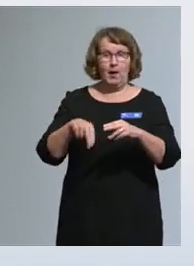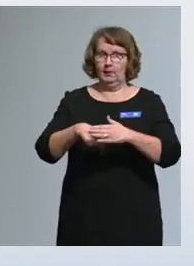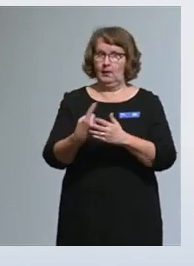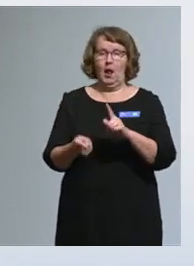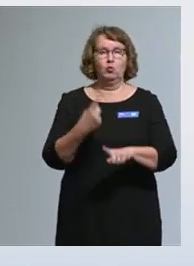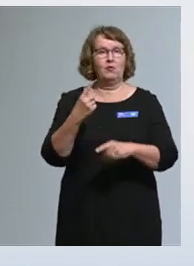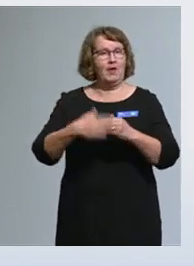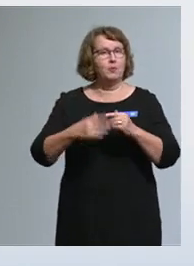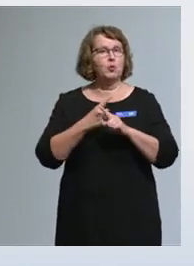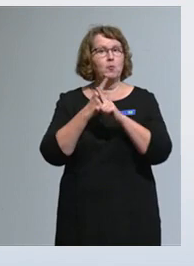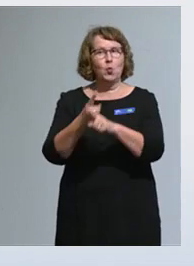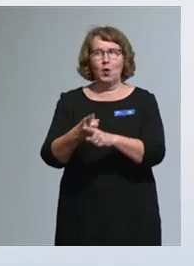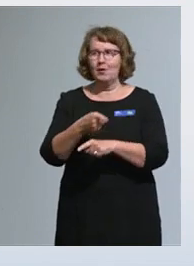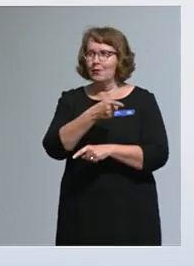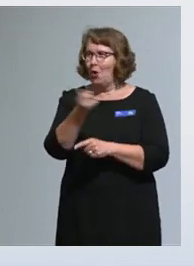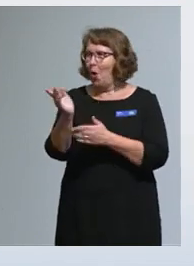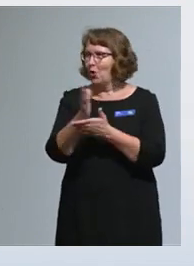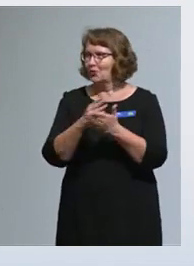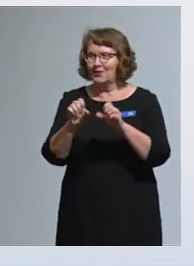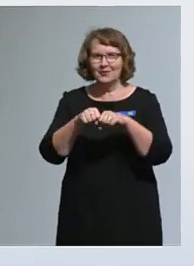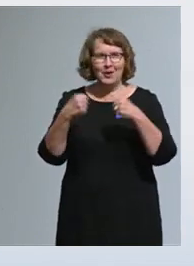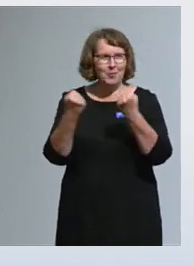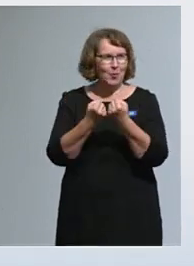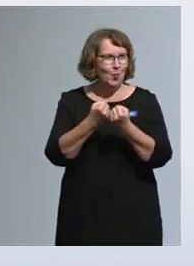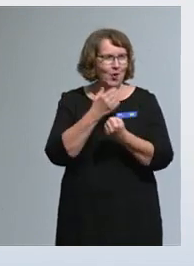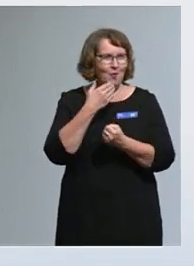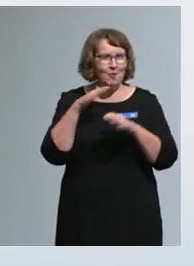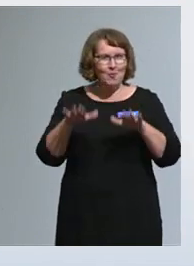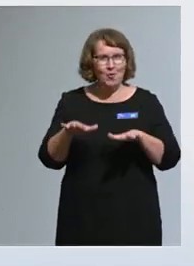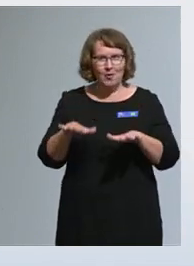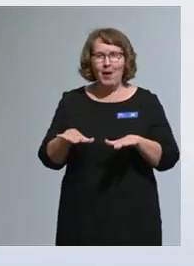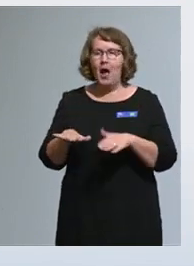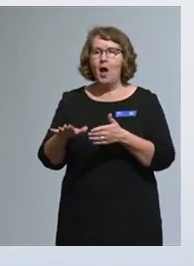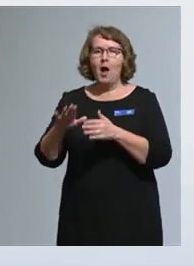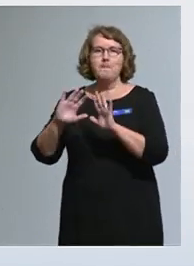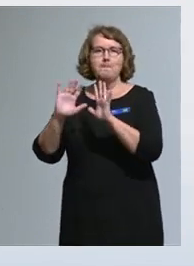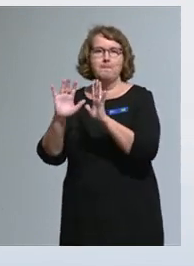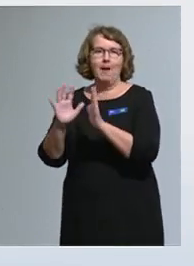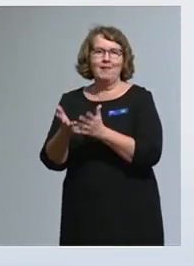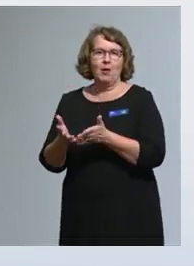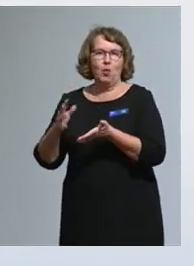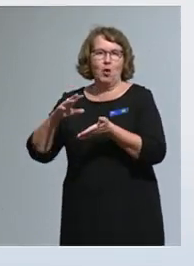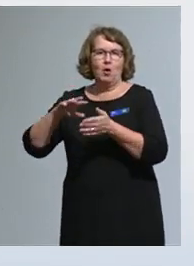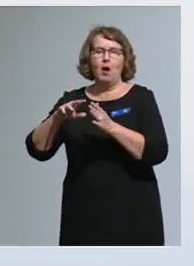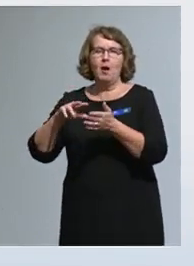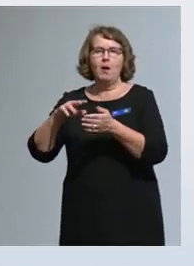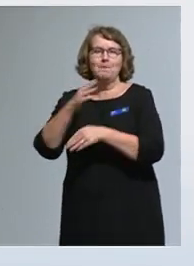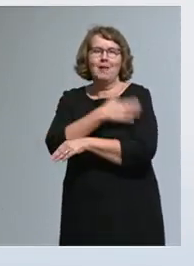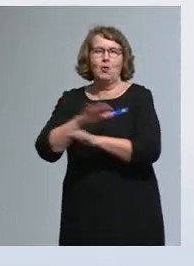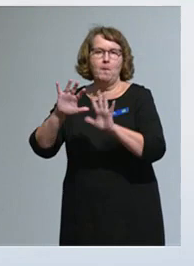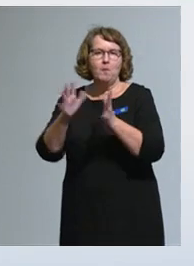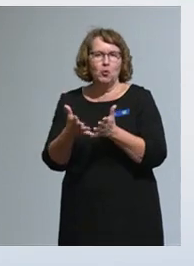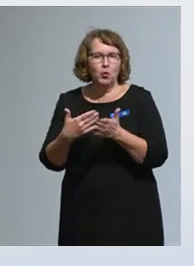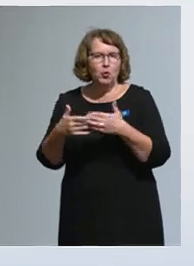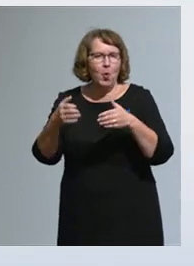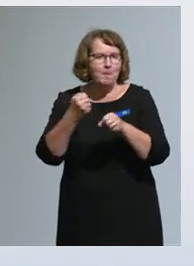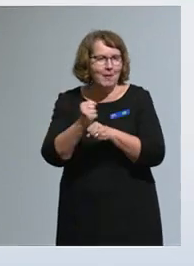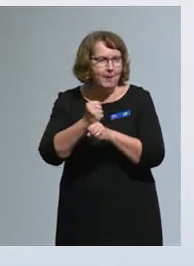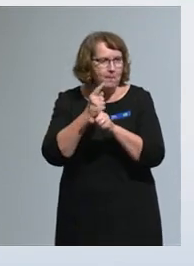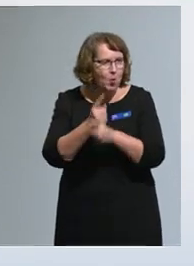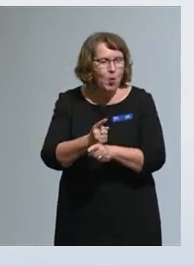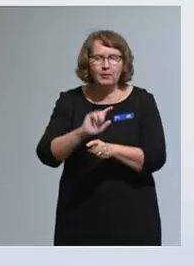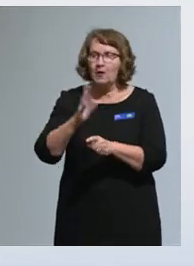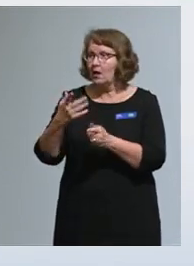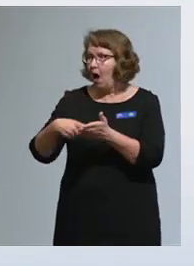Osa teistä seminaarin kuulijoista on osallistunut muun muassa palvelumuotoilun työpajoihin tai haastatteluihin. Ja